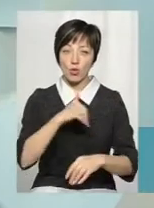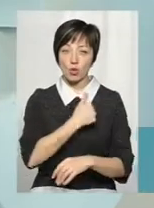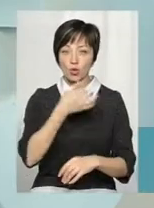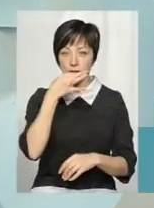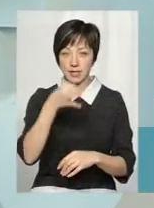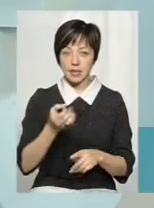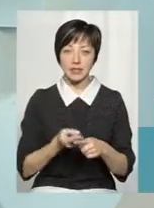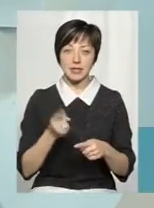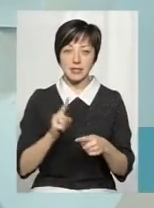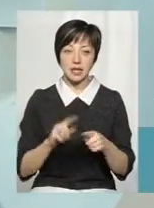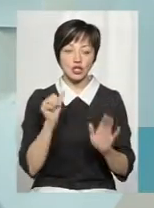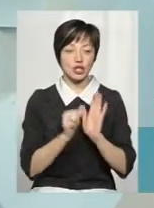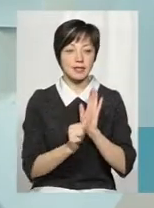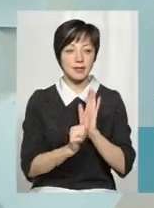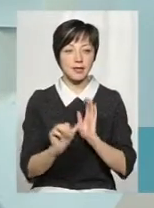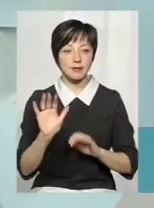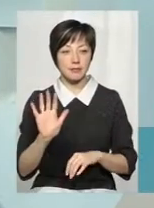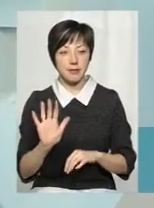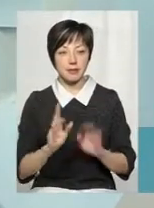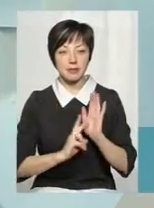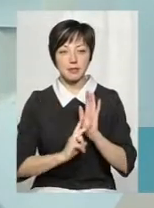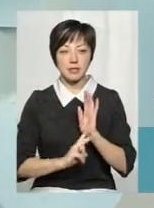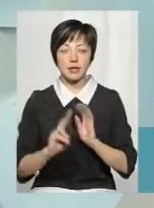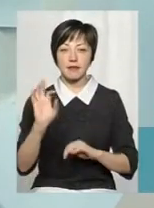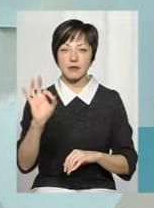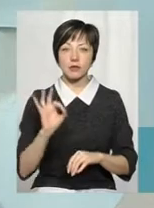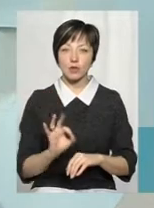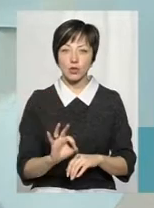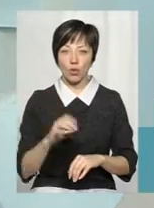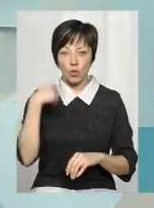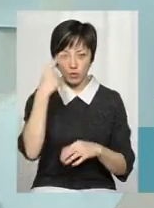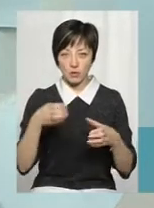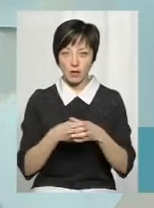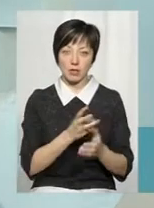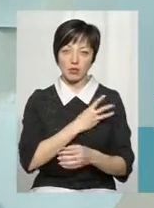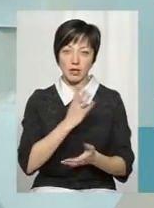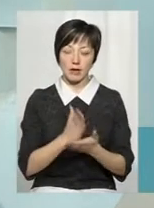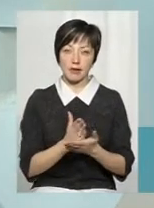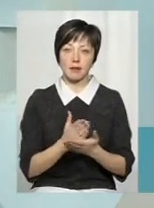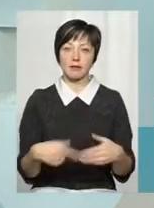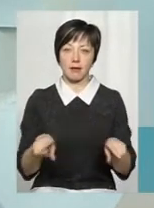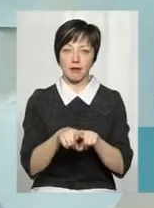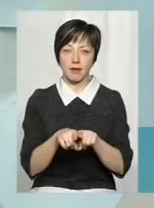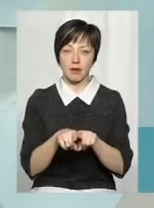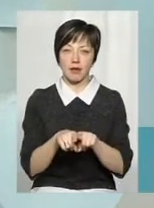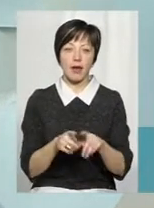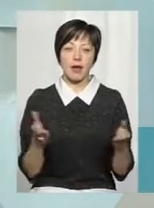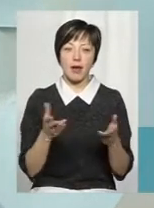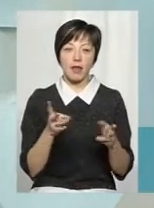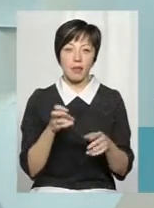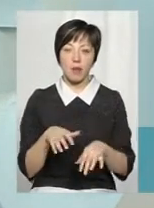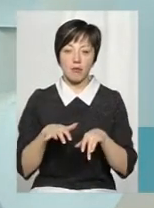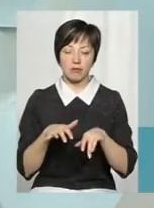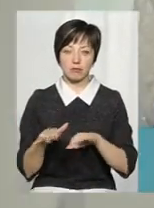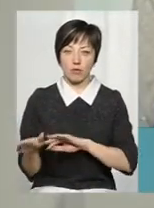65-70% особового складу, які виявили бажання. Вони є такими, які не проходять.